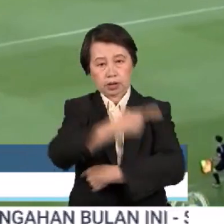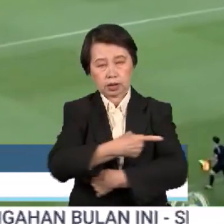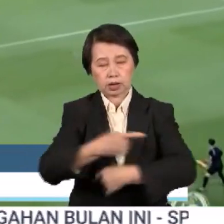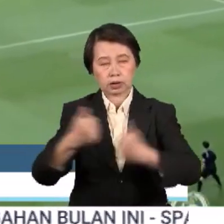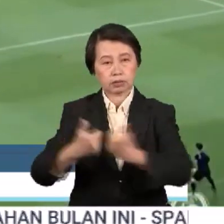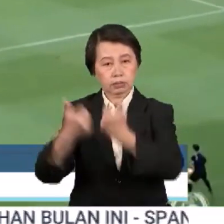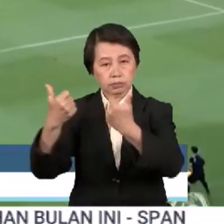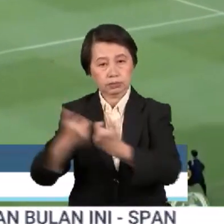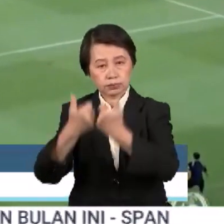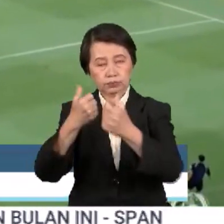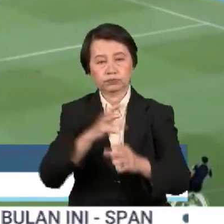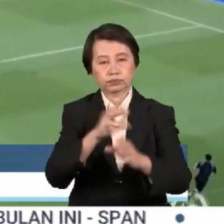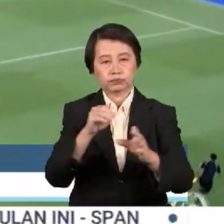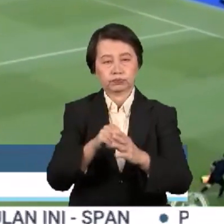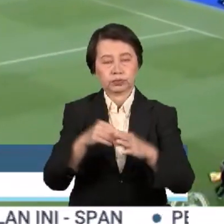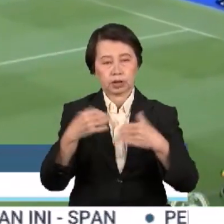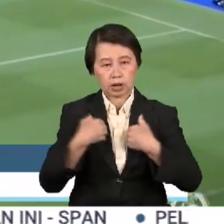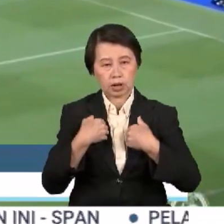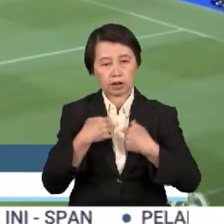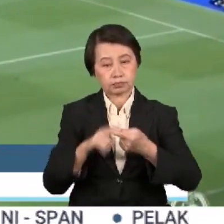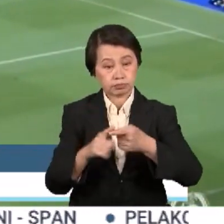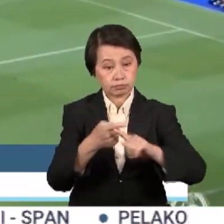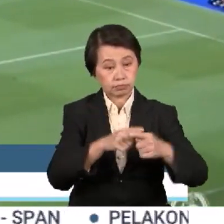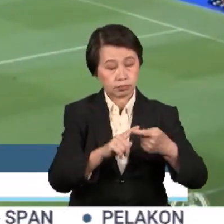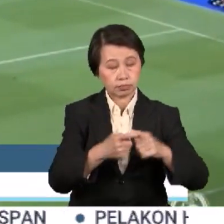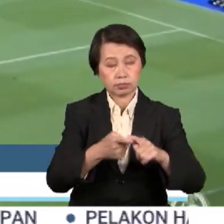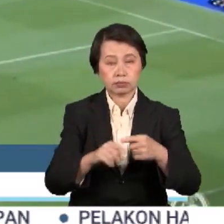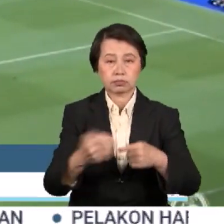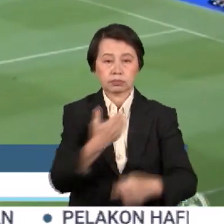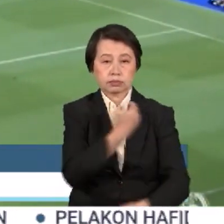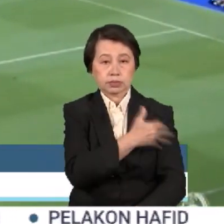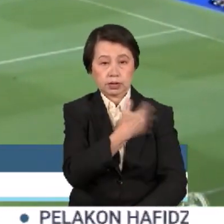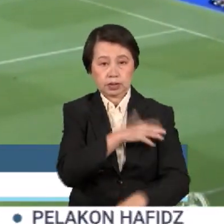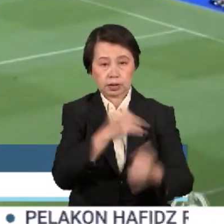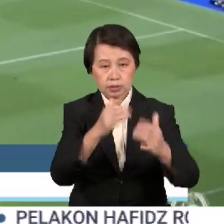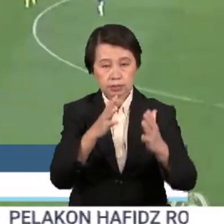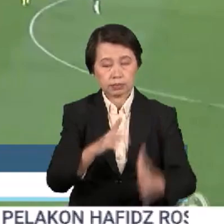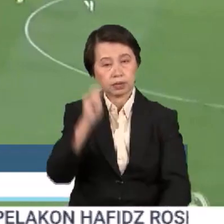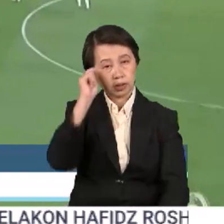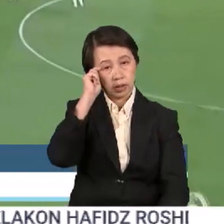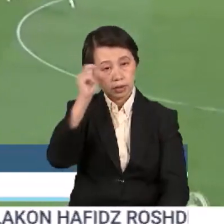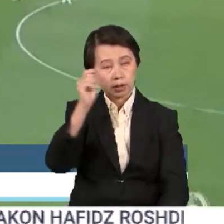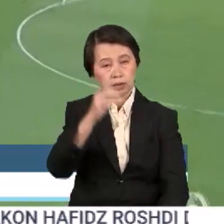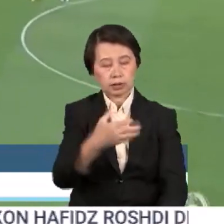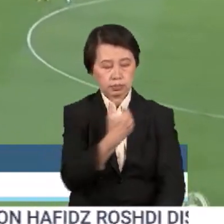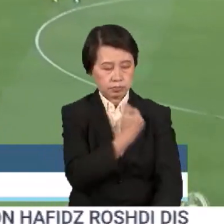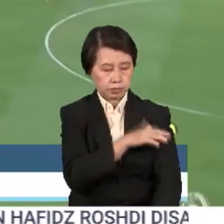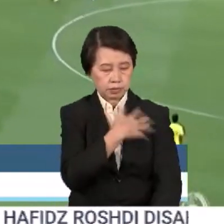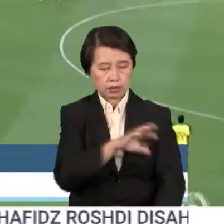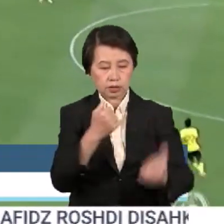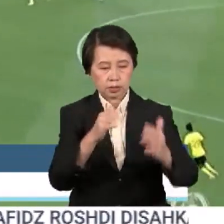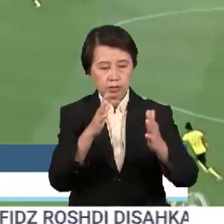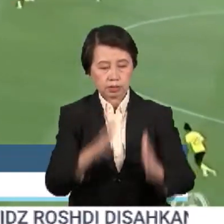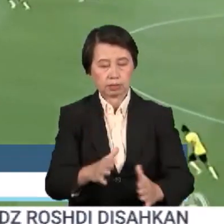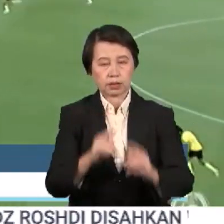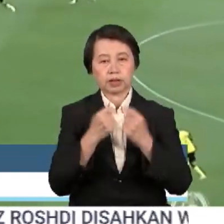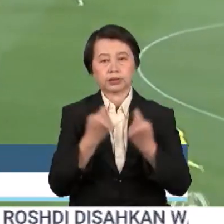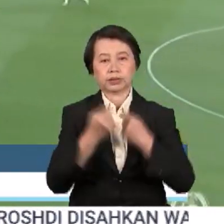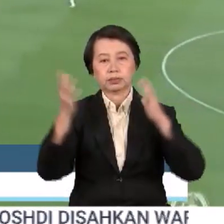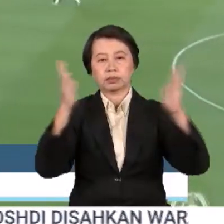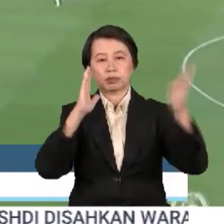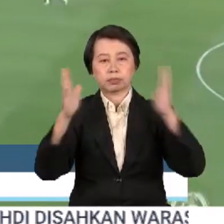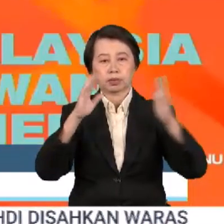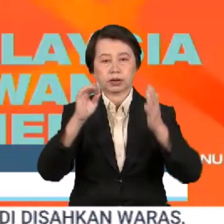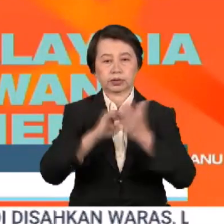pelawanan termasuk aksi persahabatan antara bekas pemain Terengganu dan bekas pemain skuad kebangsaan